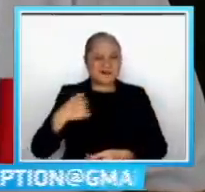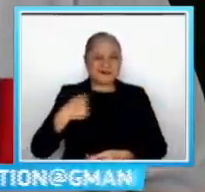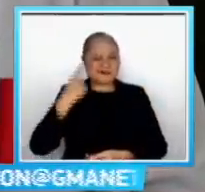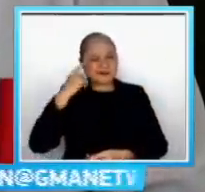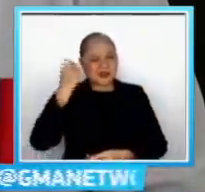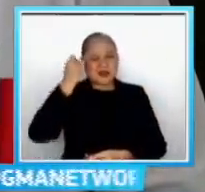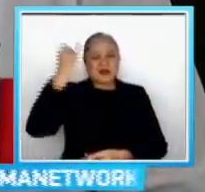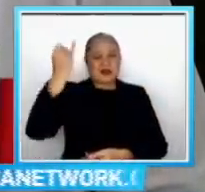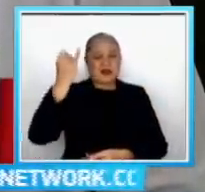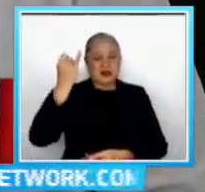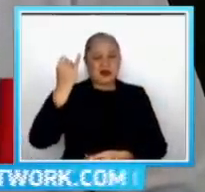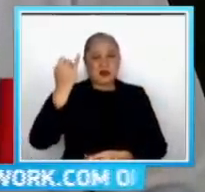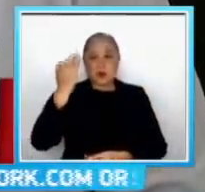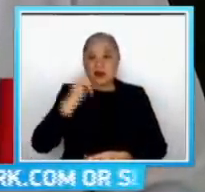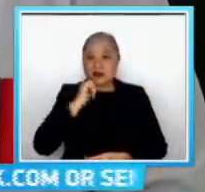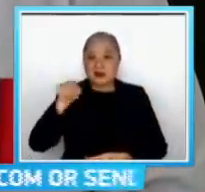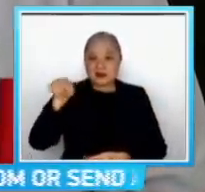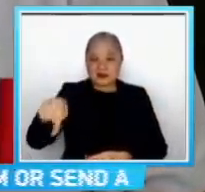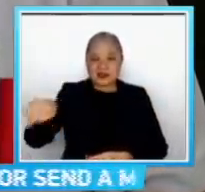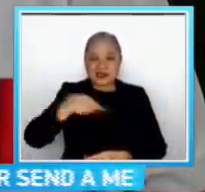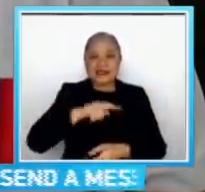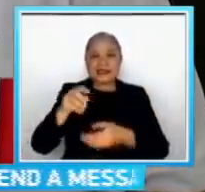bigyan sila ng training